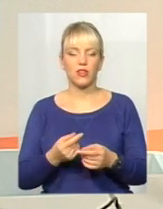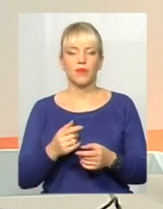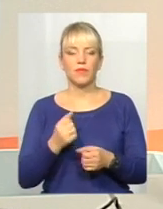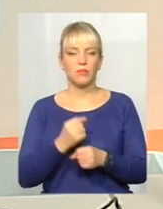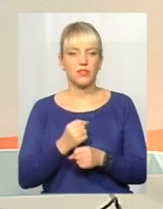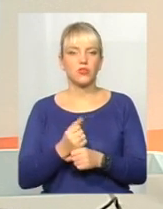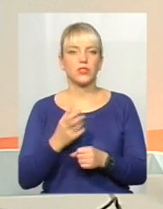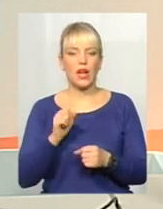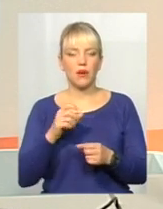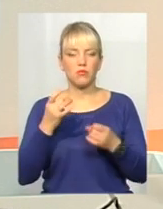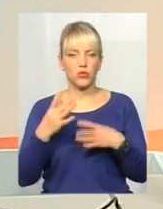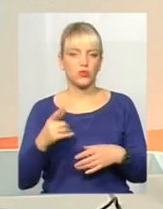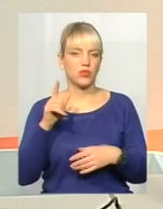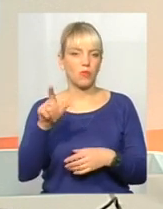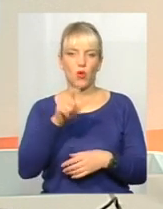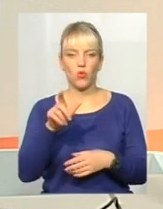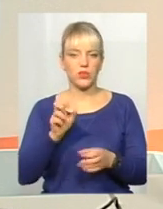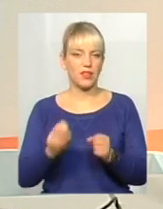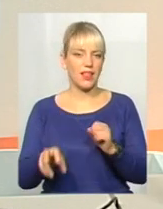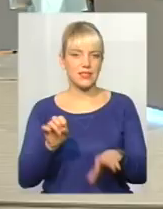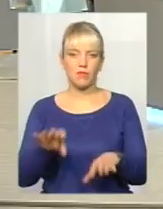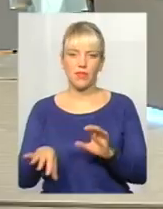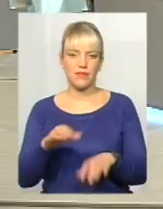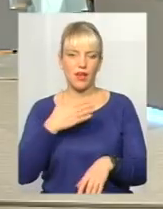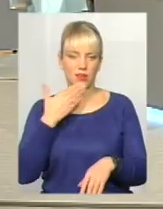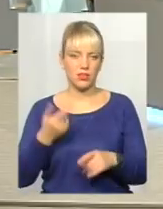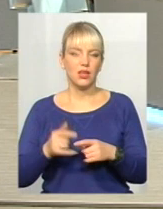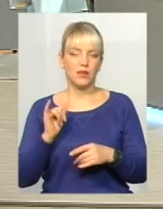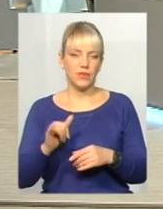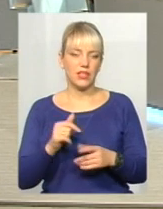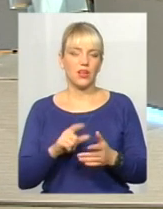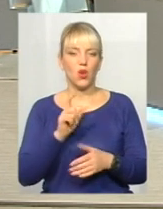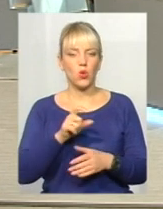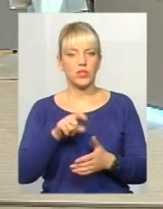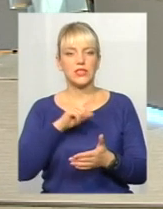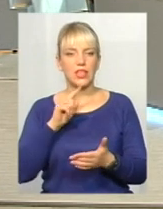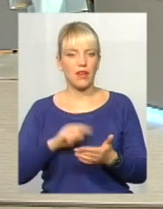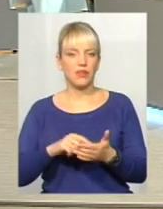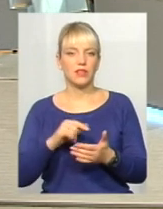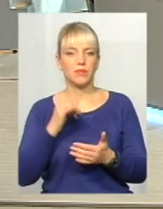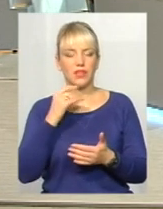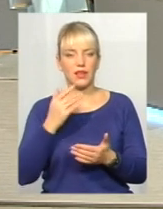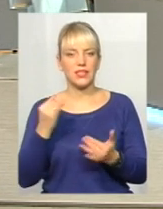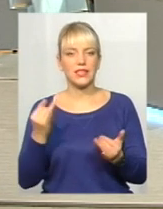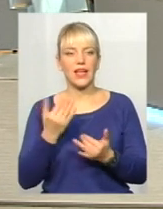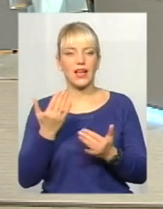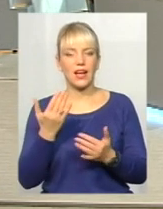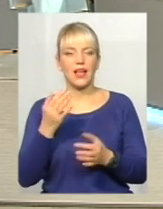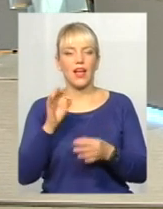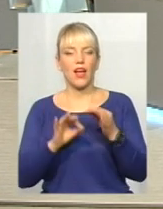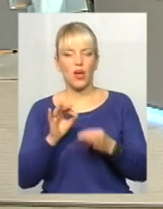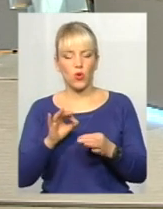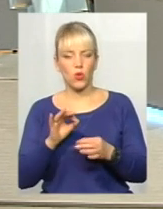само і з питанням сортування. Люди елементарно цікавляться цим питанням. А яка екологія в країні? А який корінь проблеми?